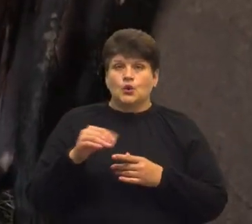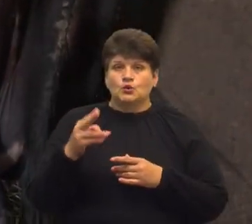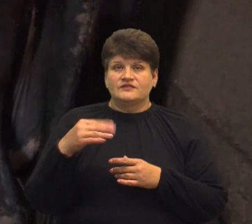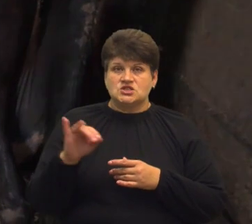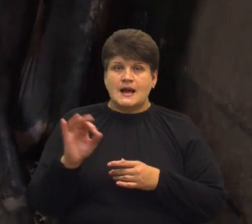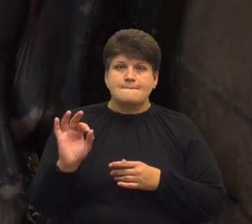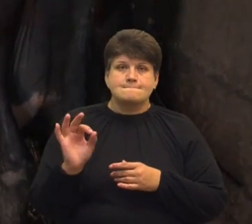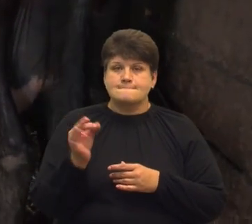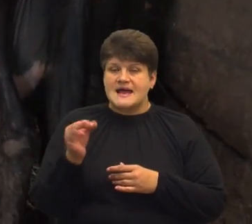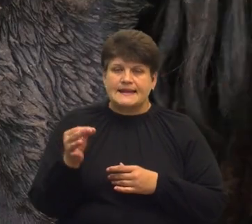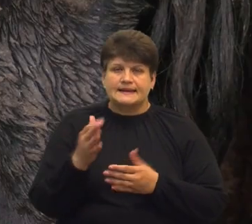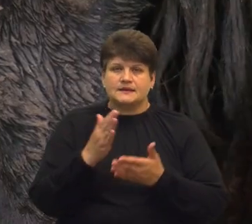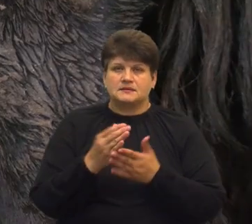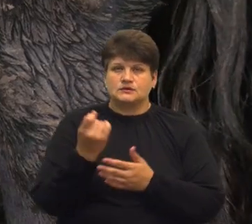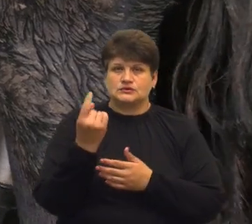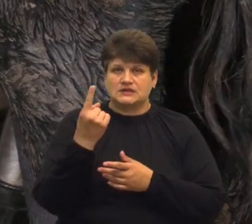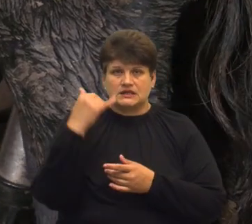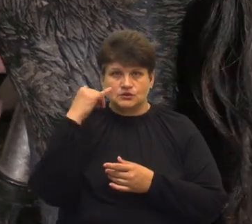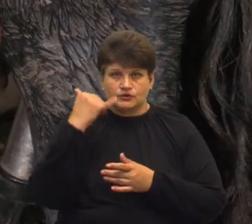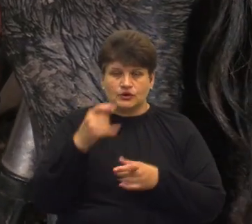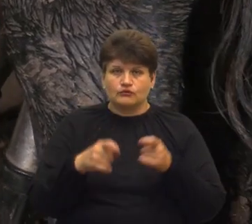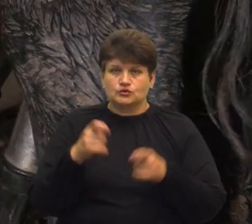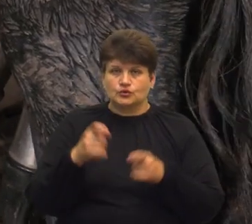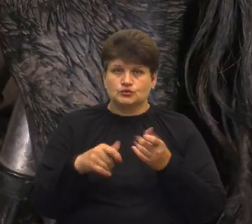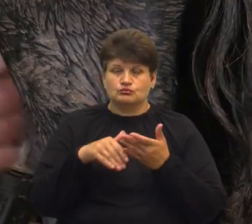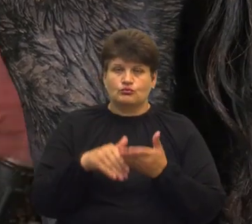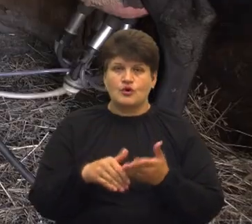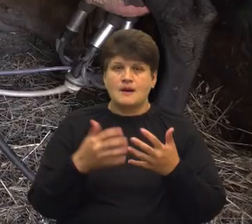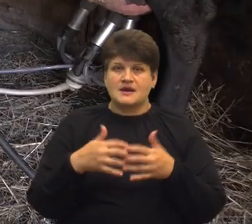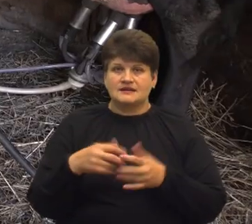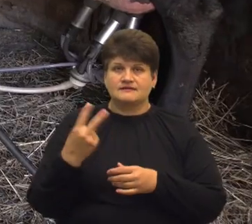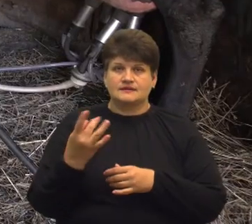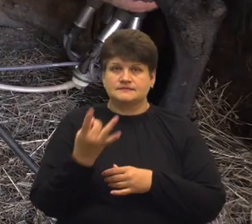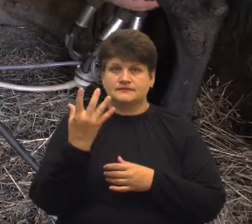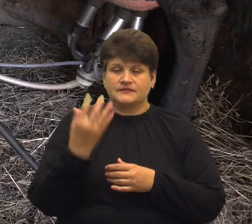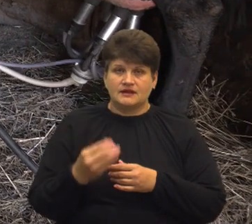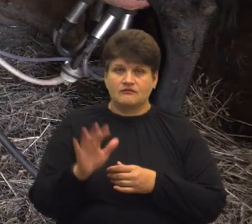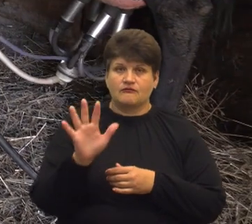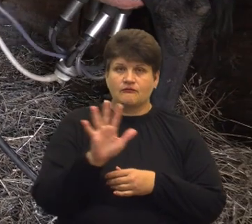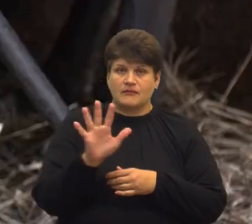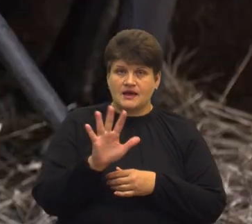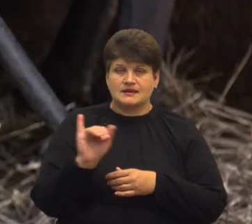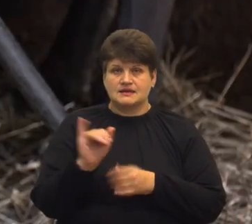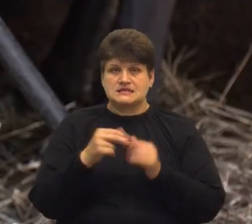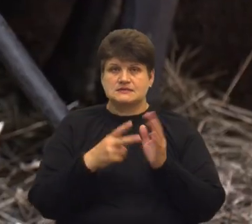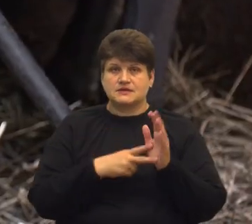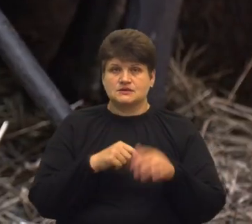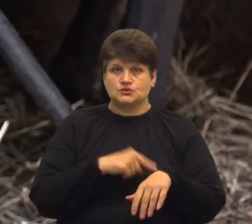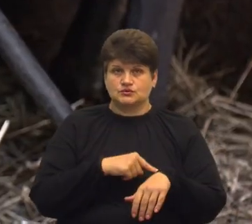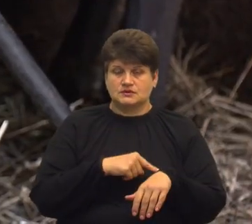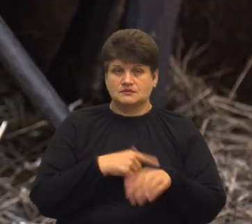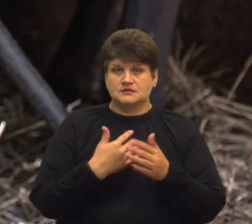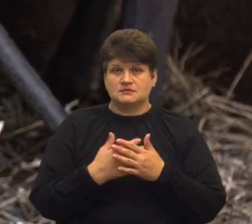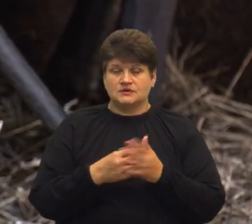Дмитрук тримає 11 корів. Доїть їх за допомогою апарата двічі на день – о 5-й та 17-й. В проділах 8